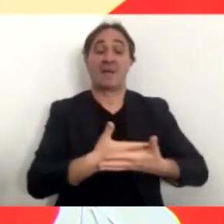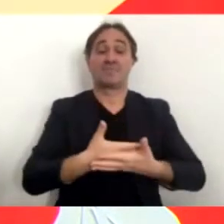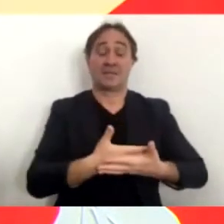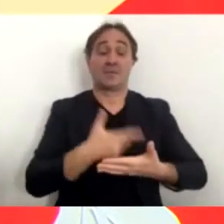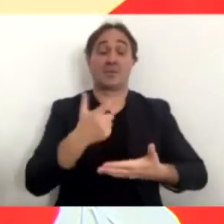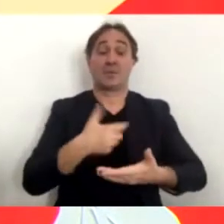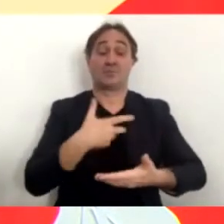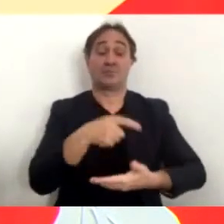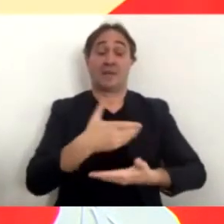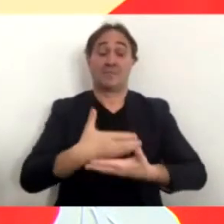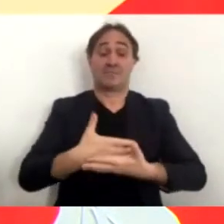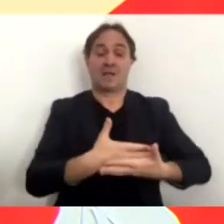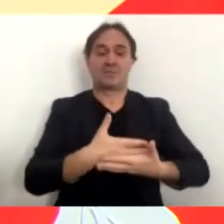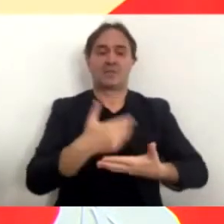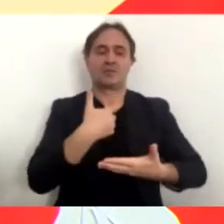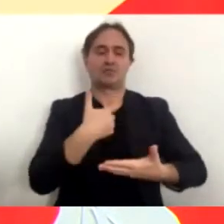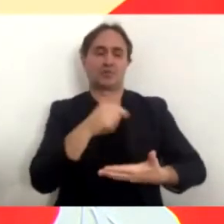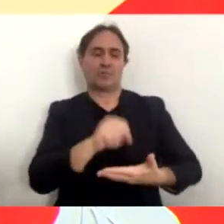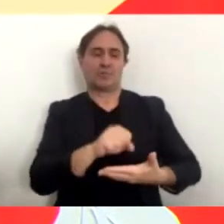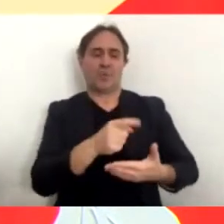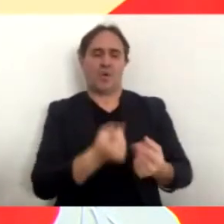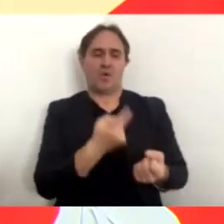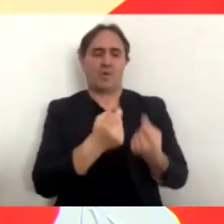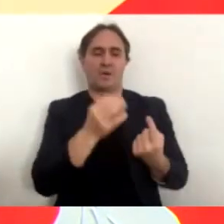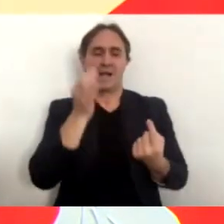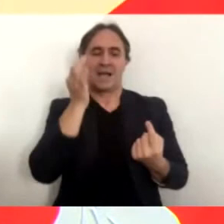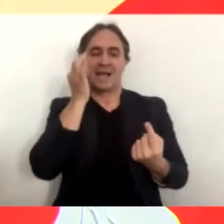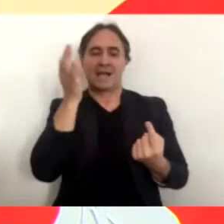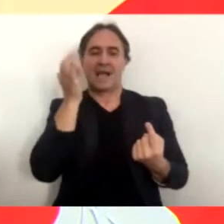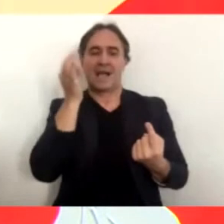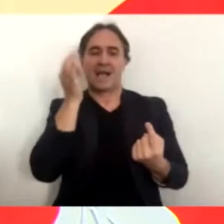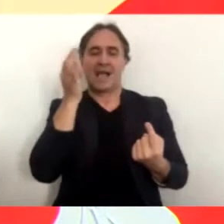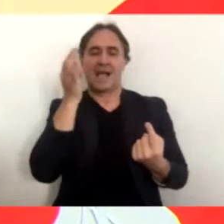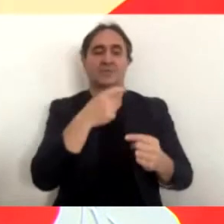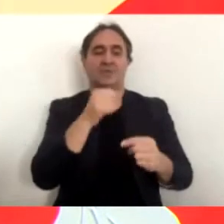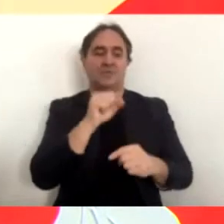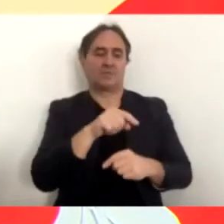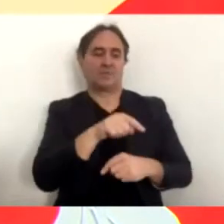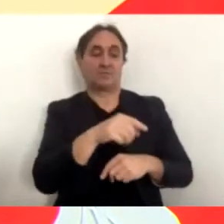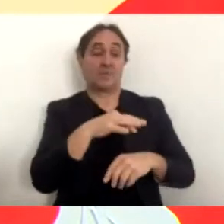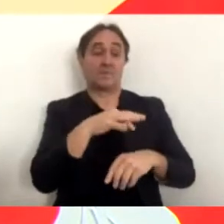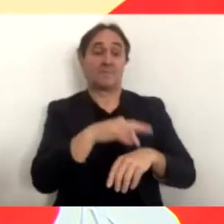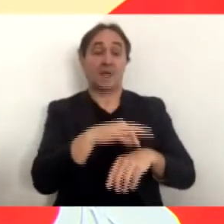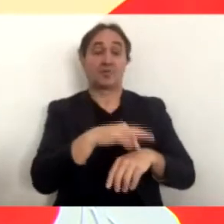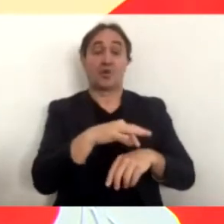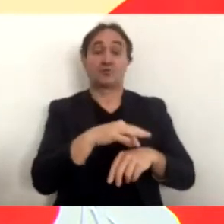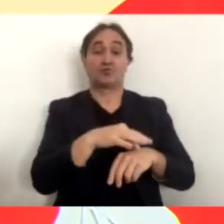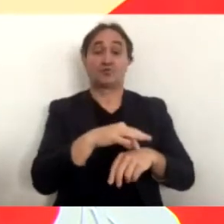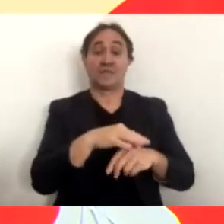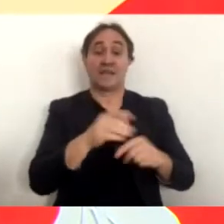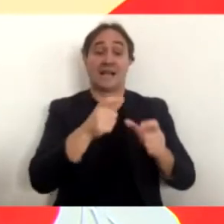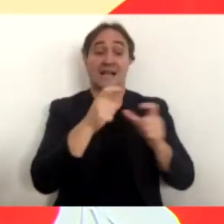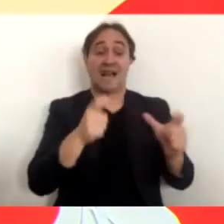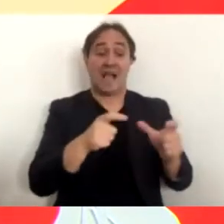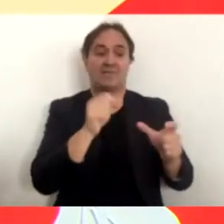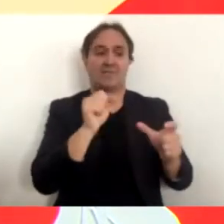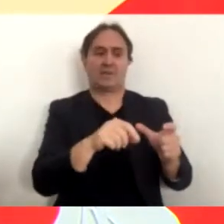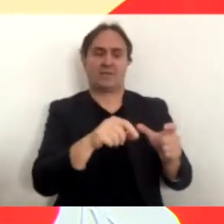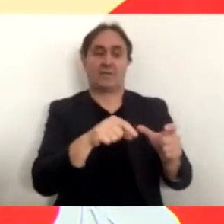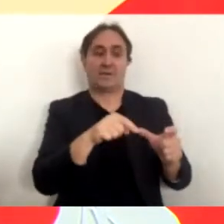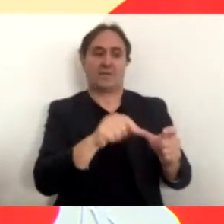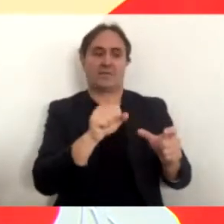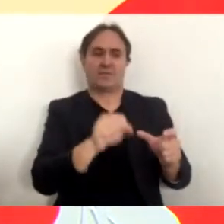comunque registrati di patologie gravi eccezionalmente anche fatale sia per proteggere da